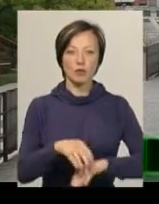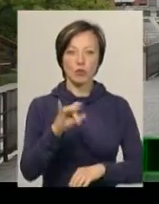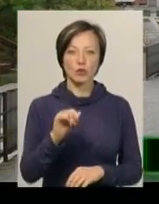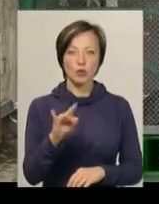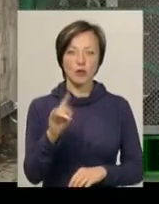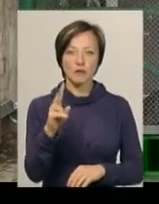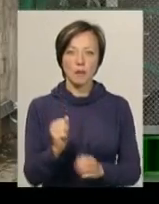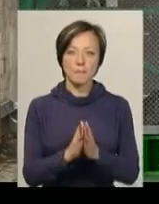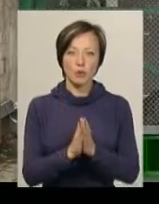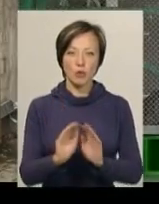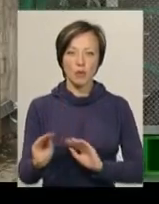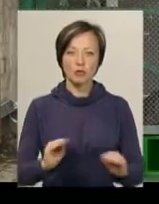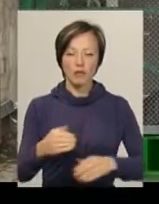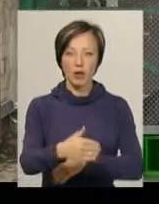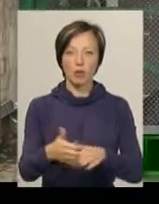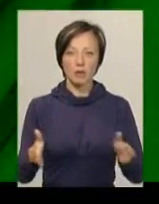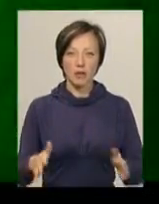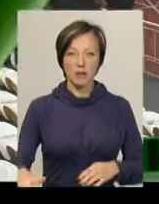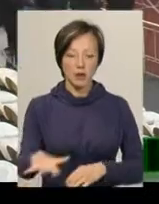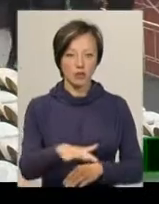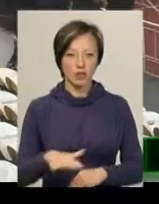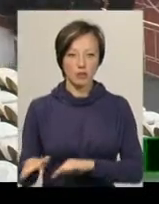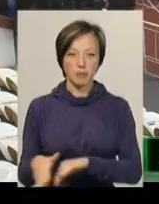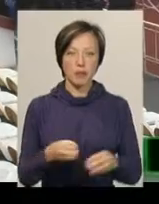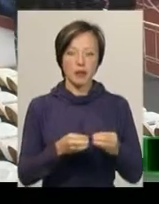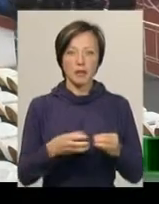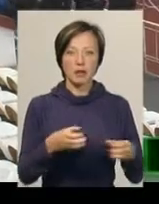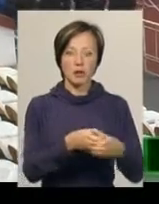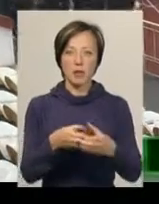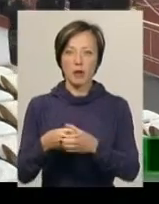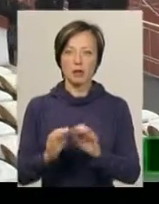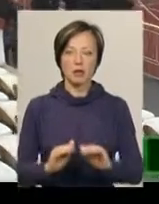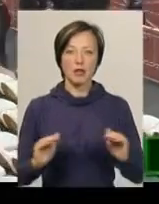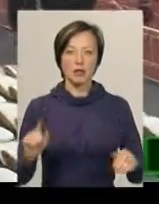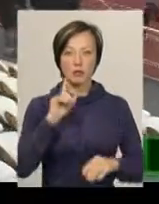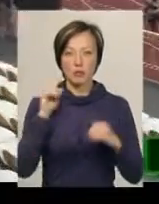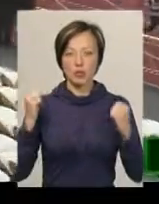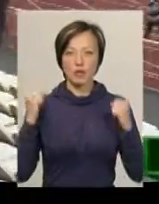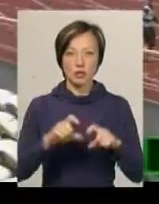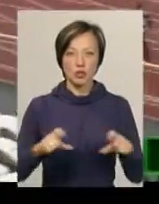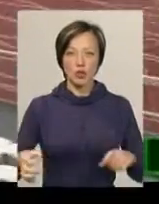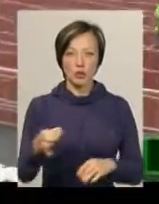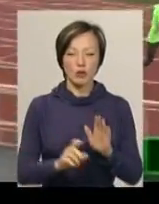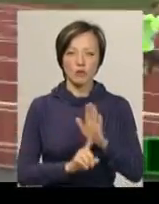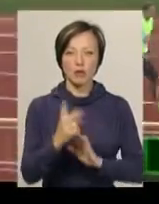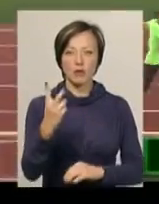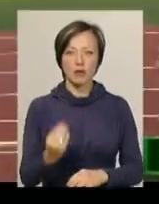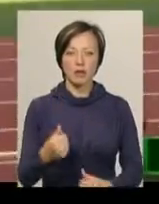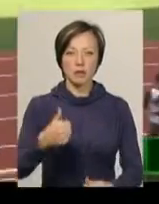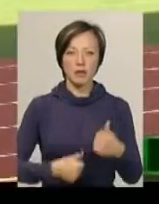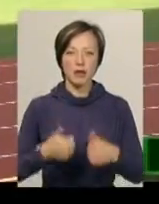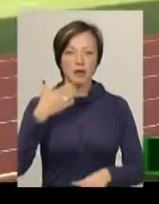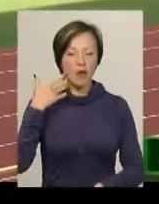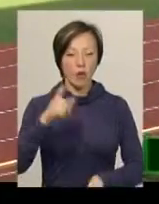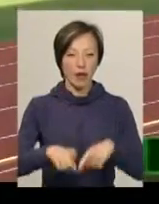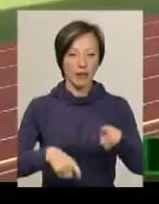Хмельницькому просять облаштувати контейнерний майданчик. 15 команд дитячо-юнацькій спортивних шкіл області розпочали дводенну спартакіаду з